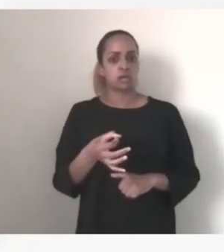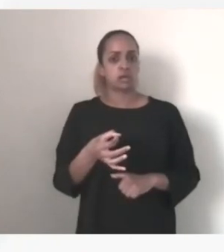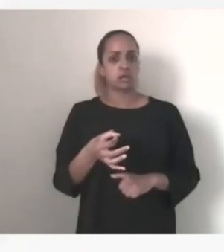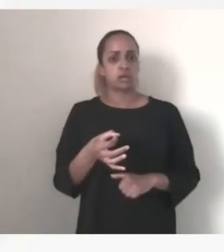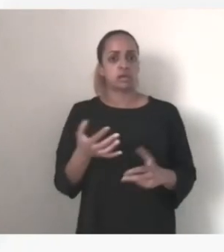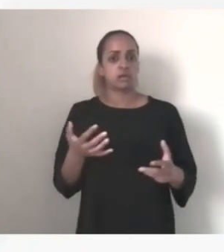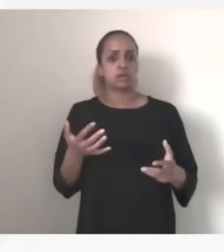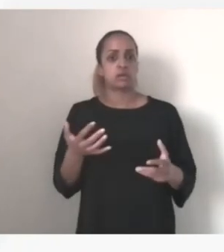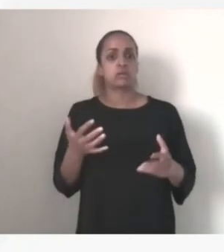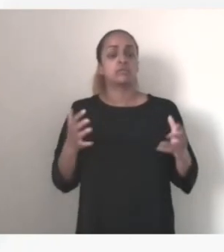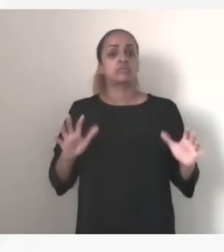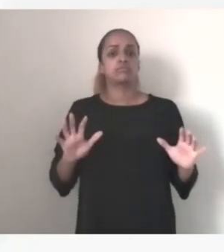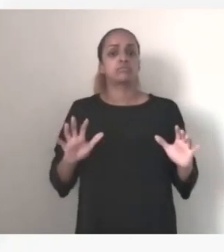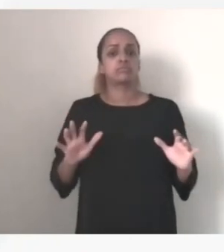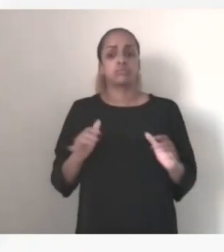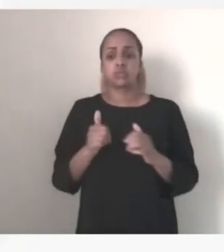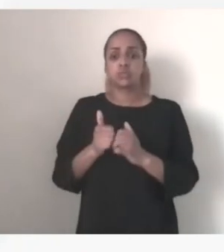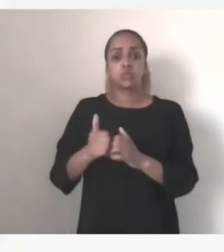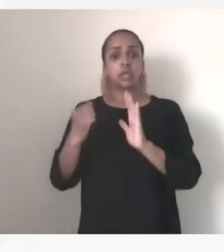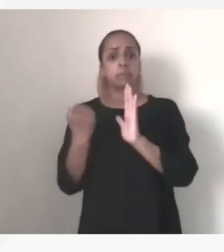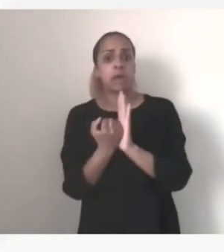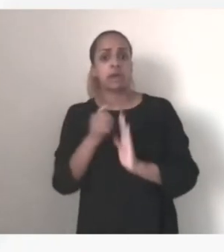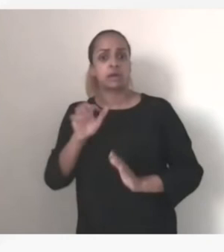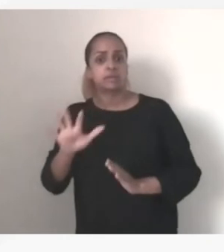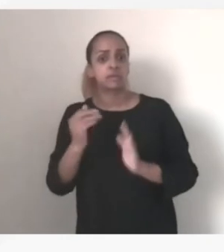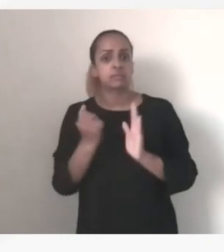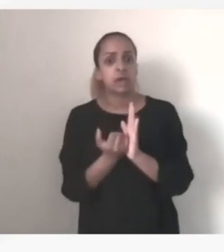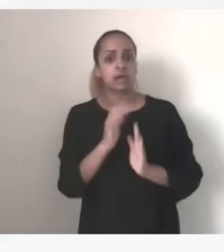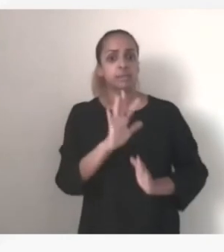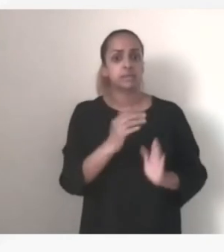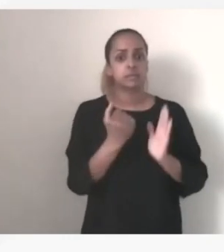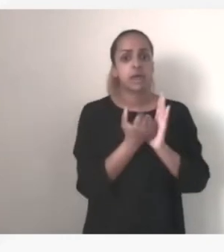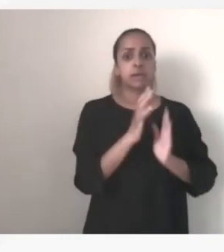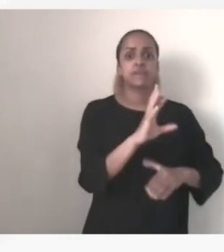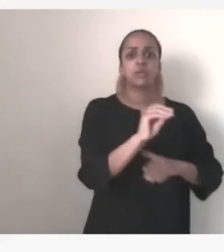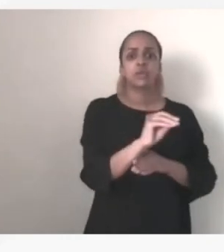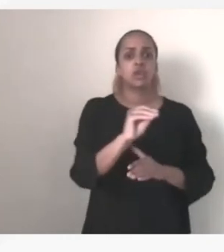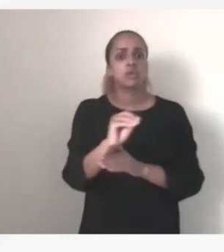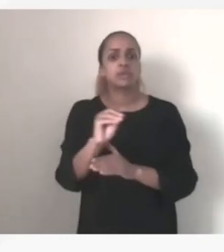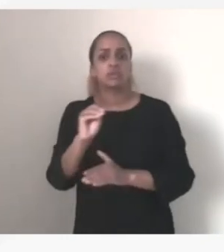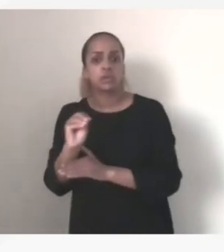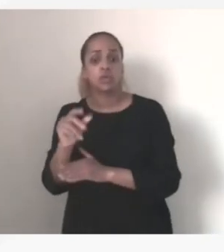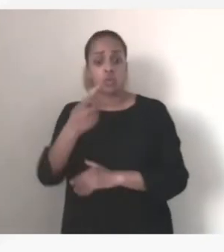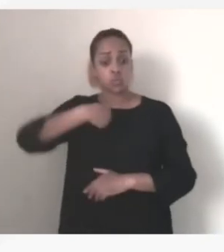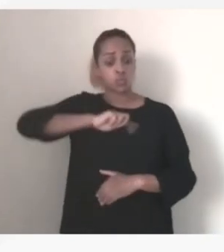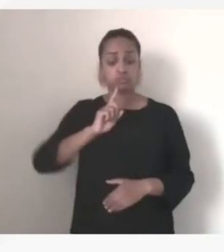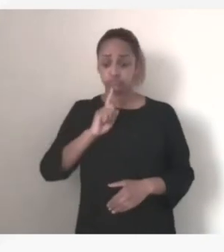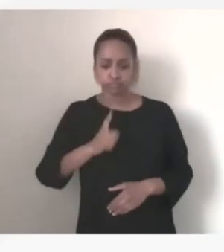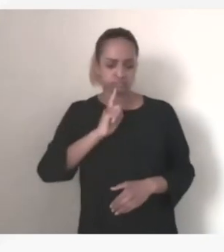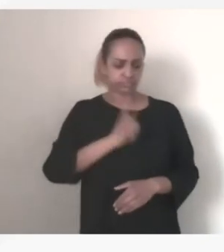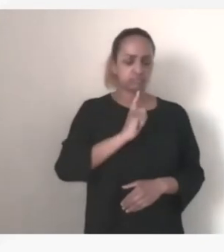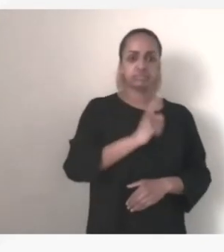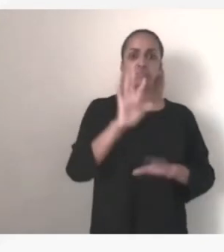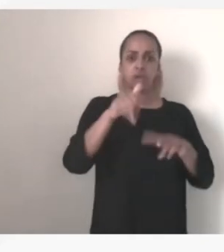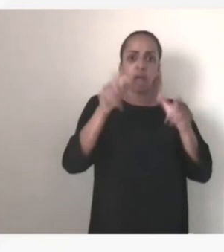parcellaire opérateur par auteur par opérateur d'avoir précisément la garantie que ce que nous leur demandons est bien mis en oeuvre au niveau des états